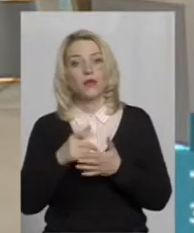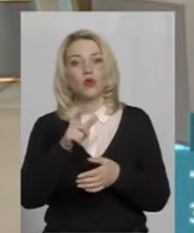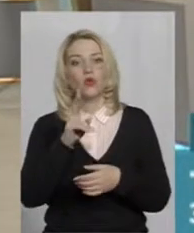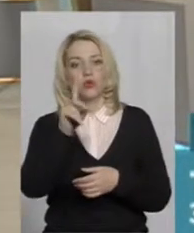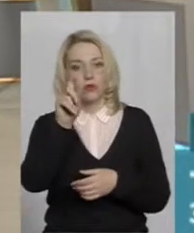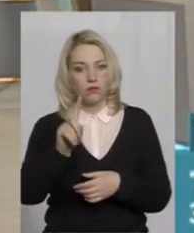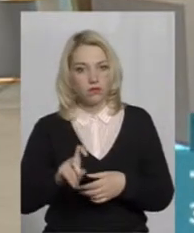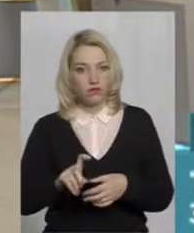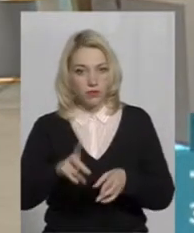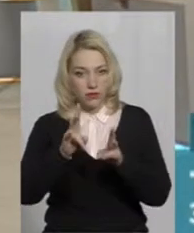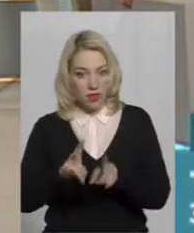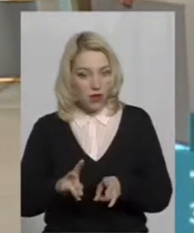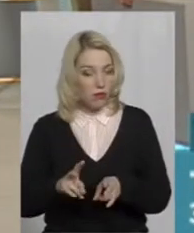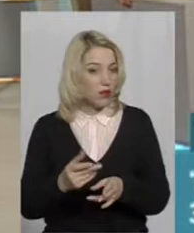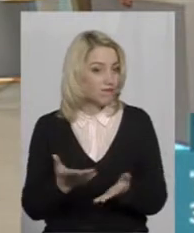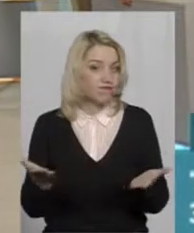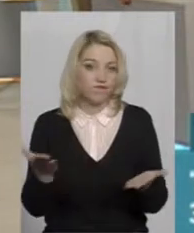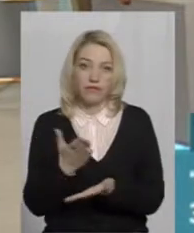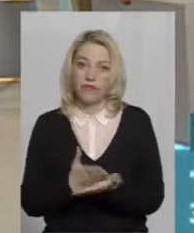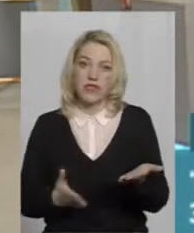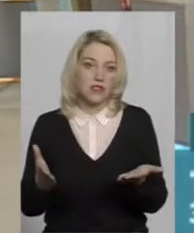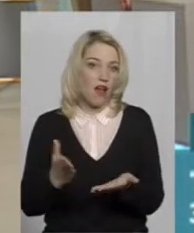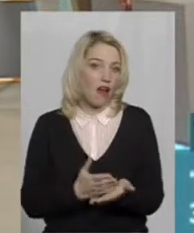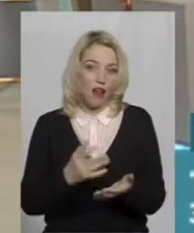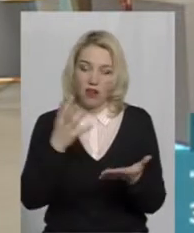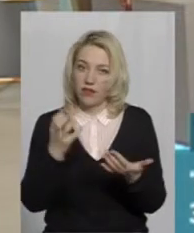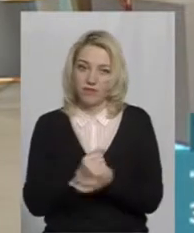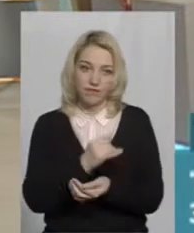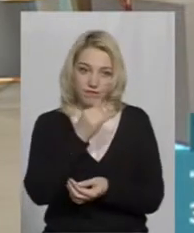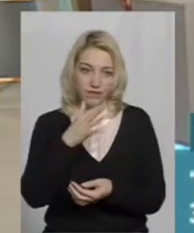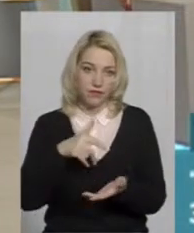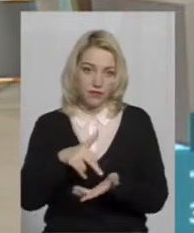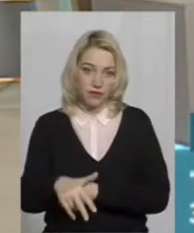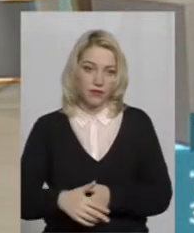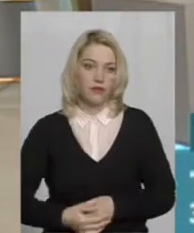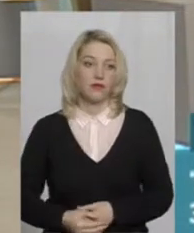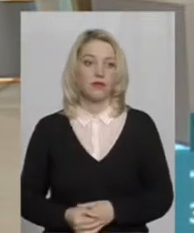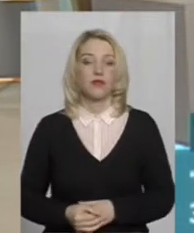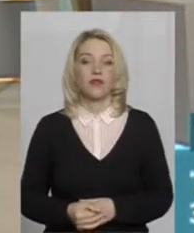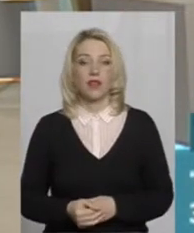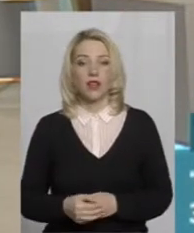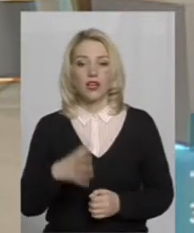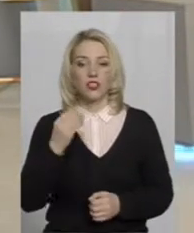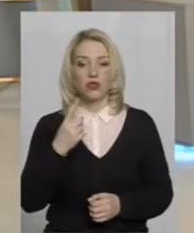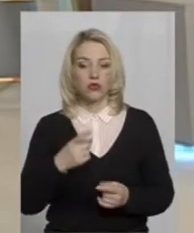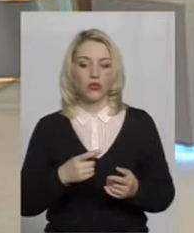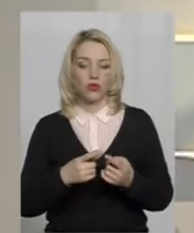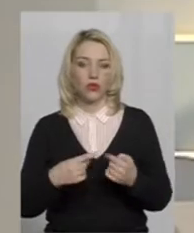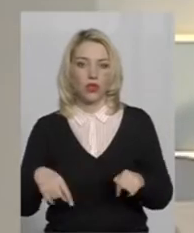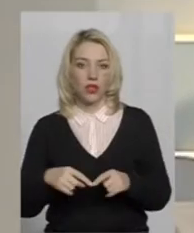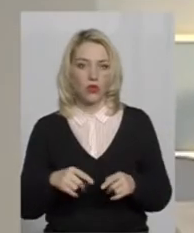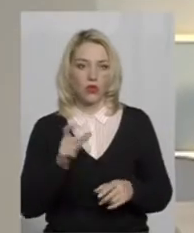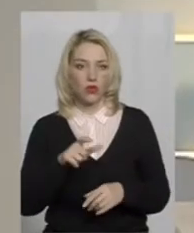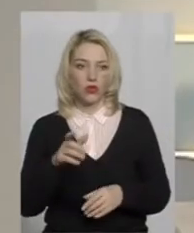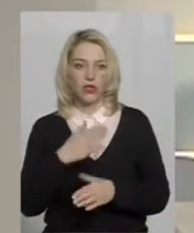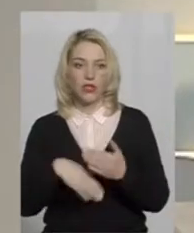з травмою і хребтату, вони абсолютно не зможуть ніколи вже ходити, на жаль. І про ще одну категорію людей з інвалідністю.